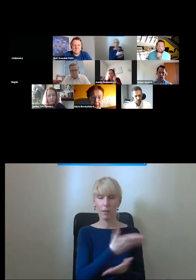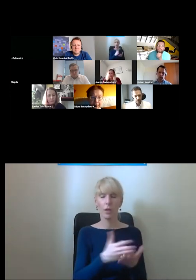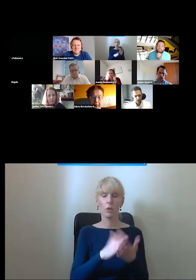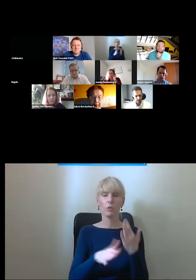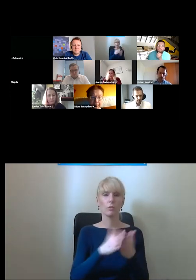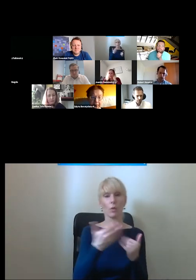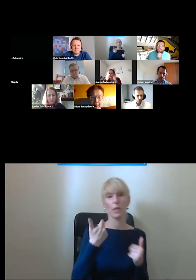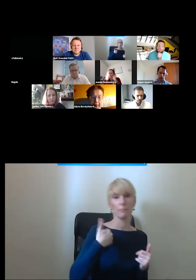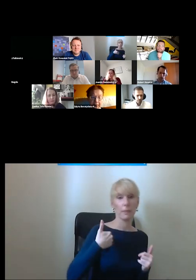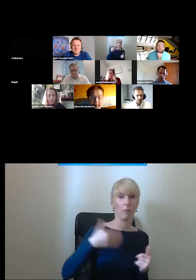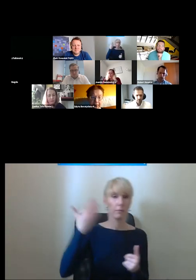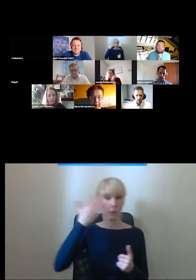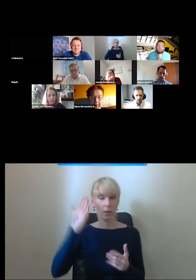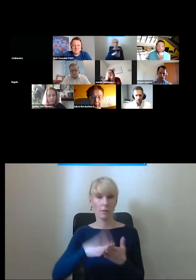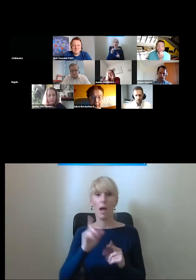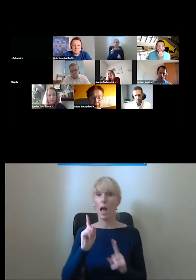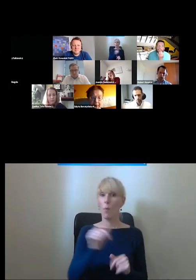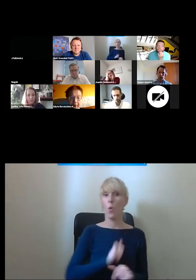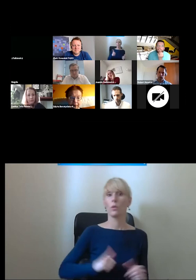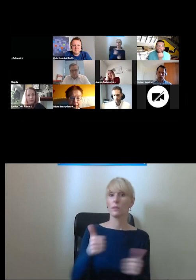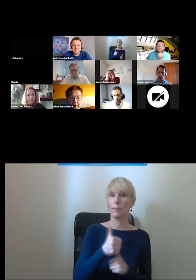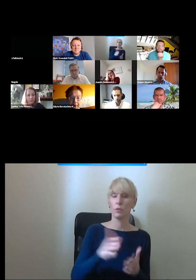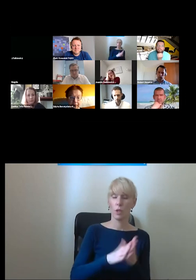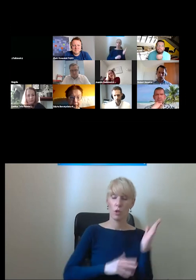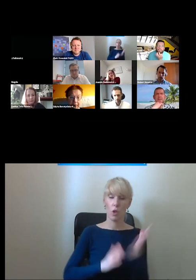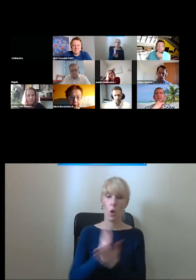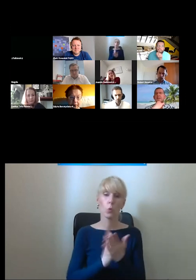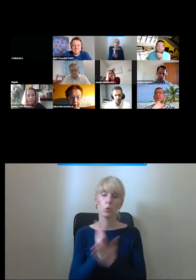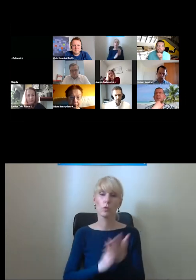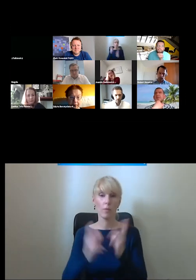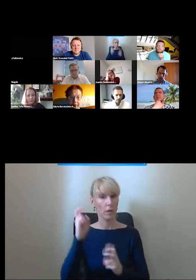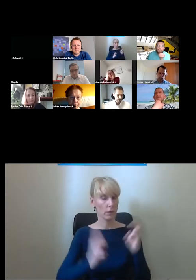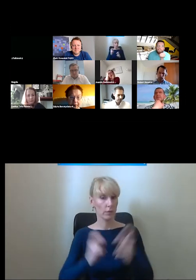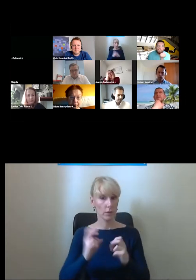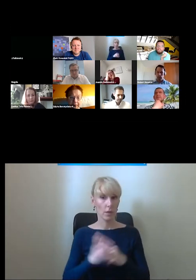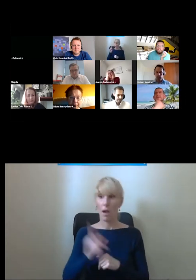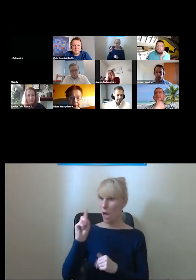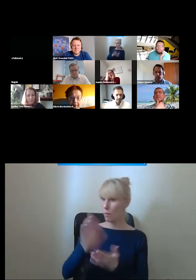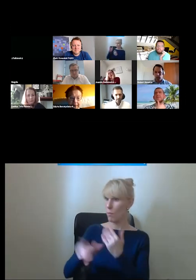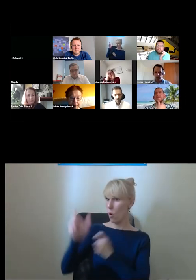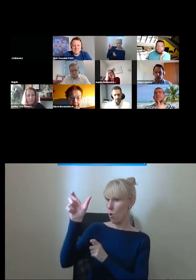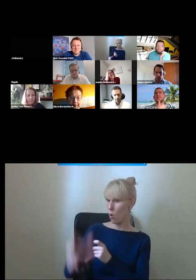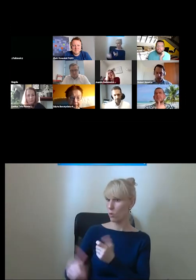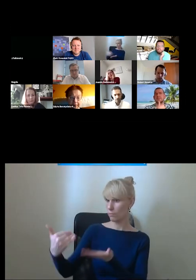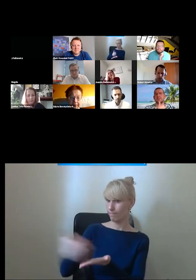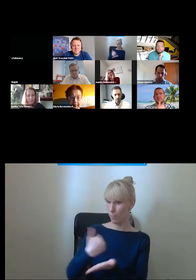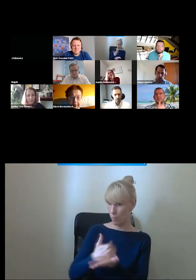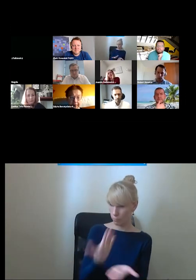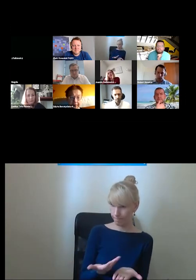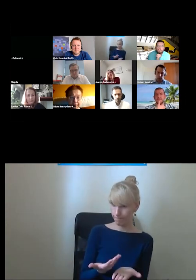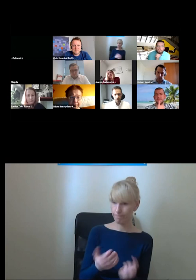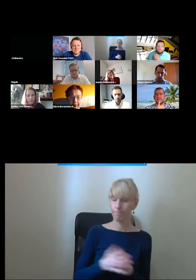albo samodzielne używanie windy albo potrzebujemy osoby która nam pomoże i tak i nie jeśli